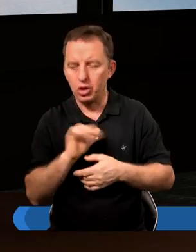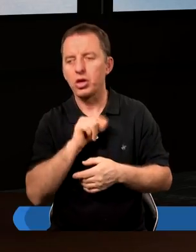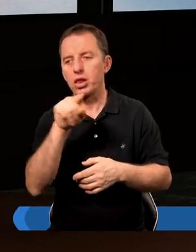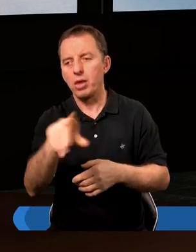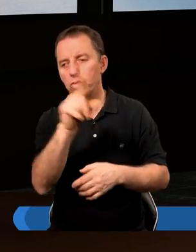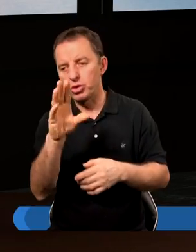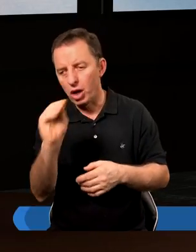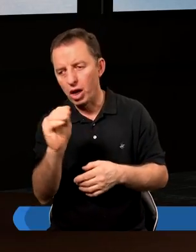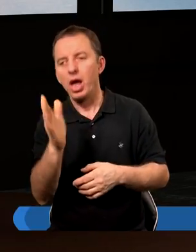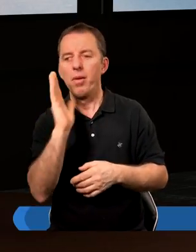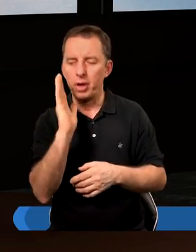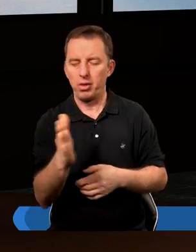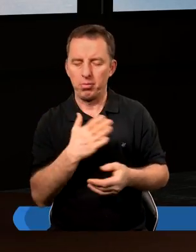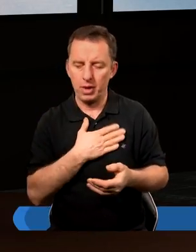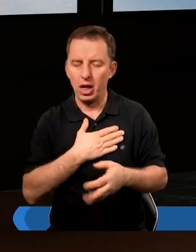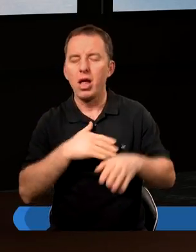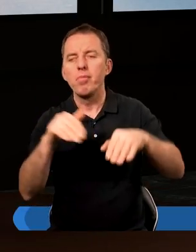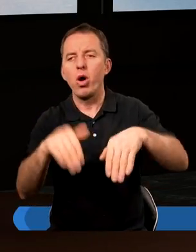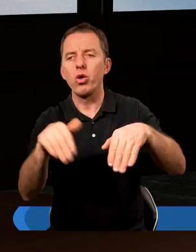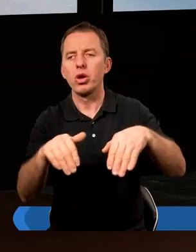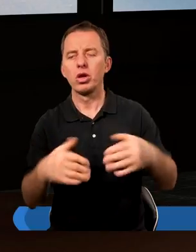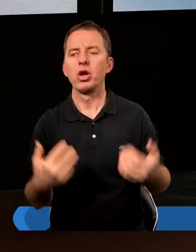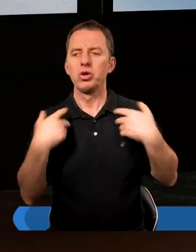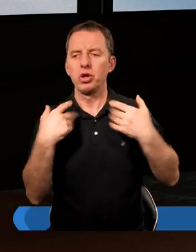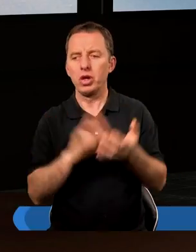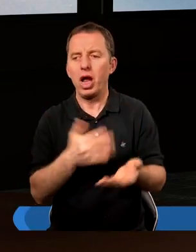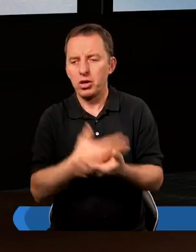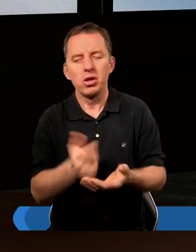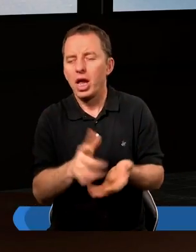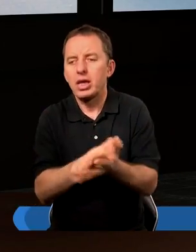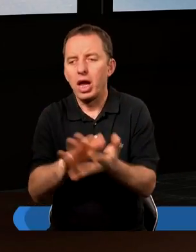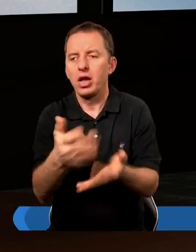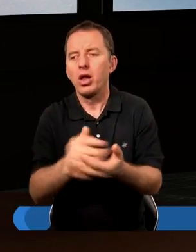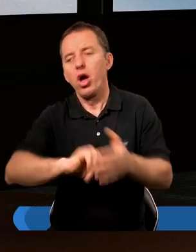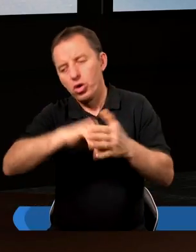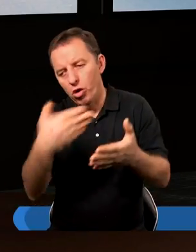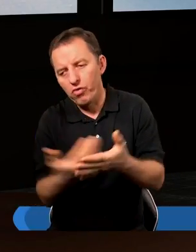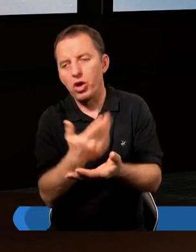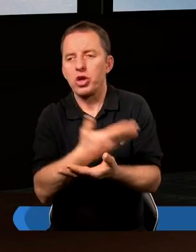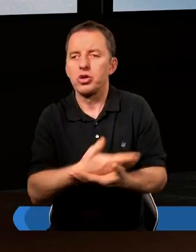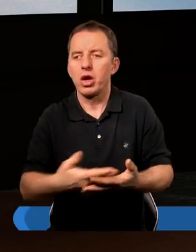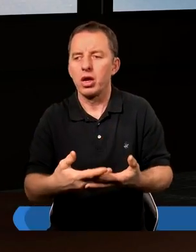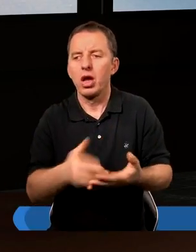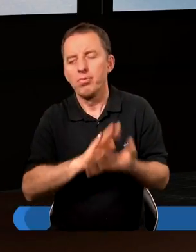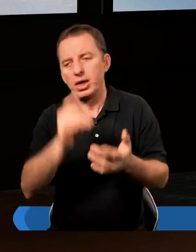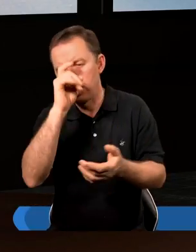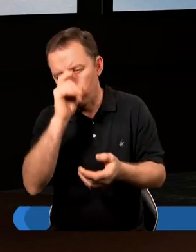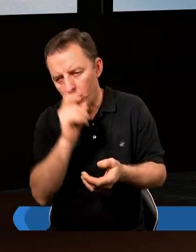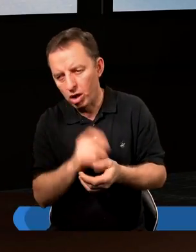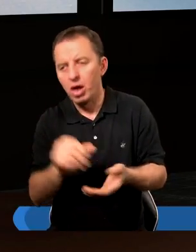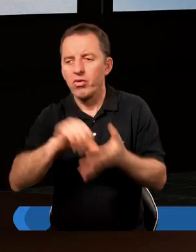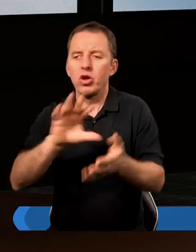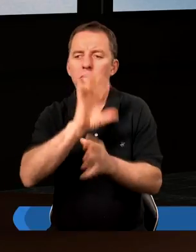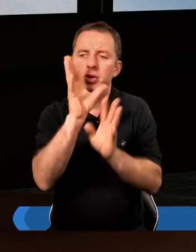tym, że będziemy mieli możliwość życia na ziemi, nieskalanej ziemi, odnowionej ziemi, bez zła,